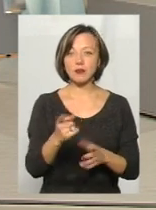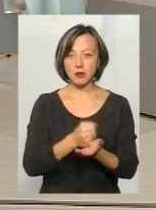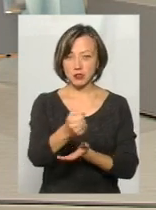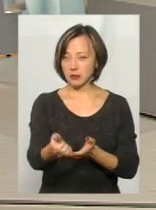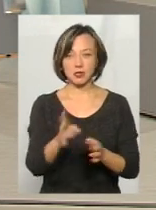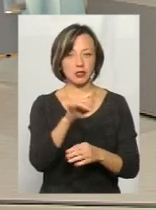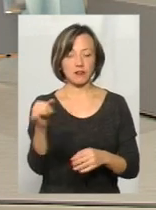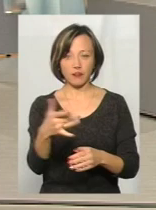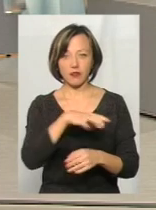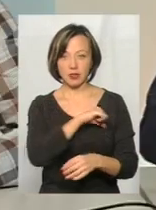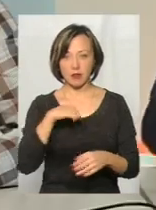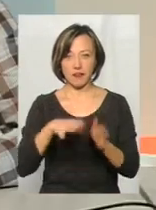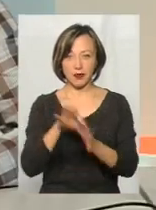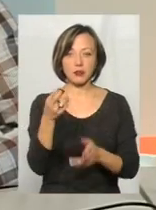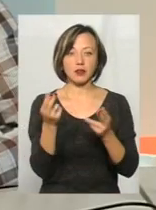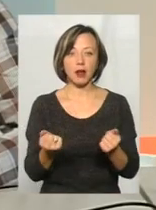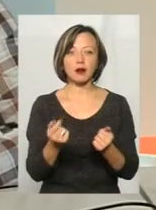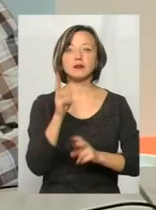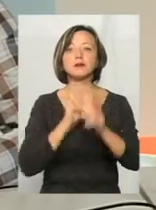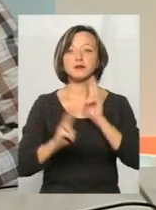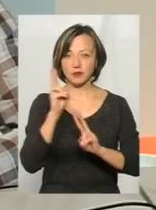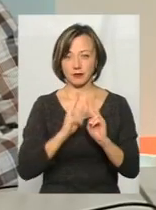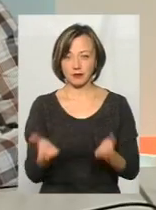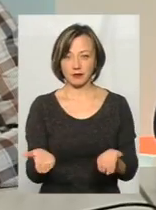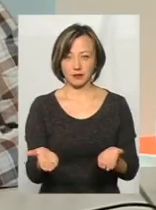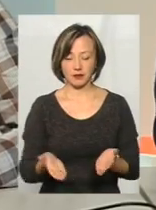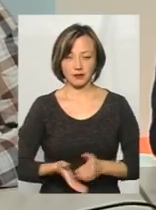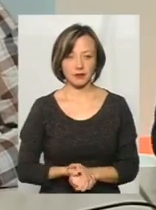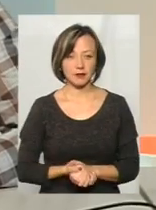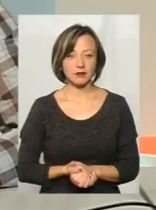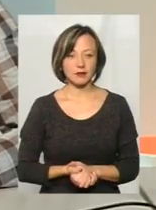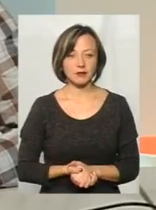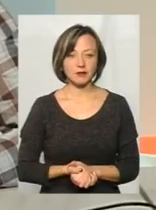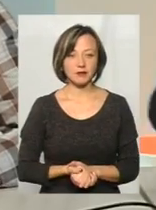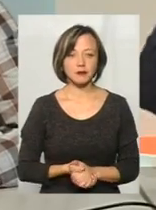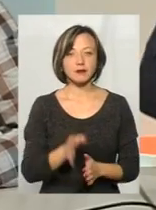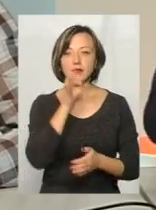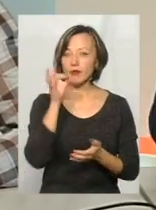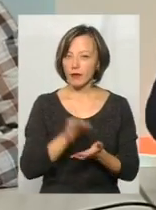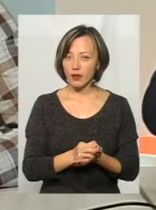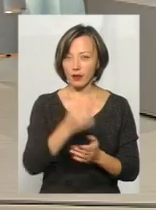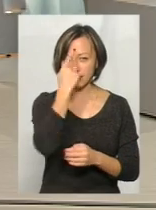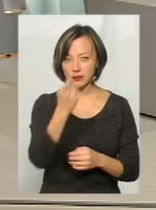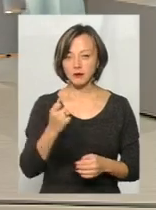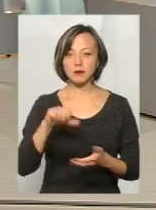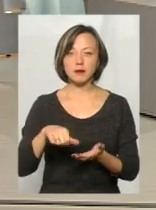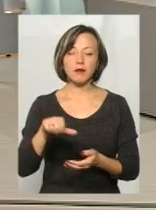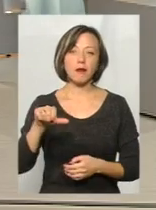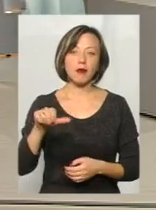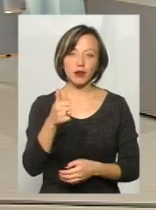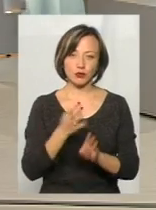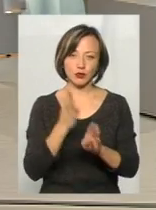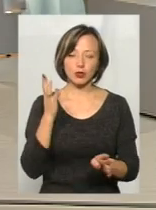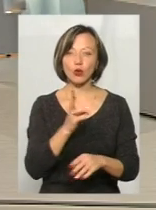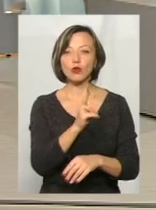призначили, ні, ви його вибрали, так. Чого ж ви сюди дзвоните і задаєте питання? Тобто, відповідальність, наголошуємо, насамперед на тих людях,